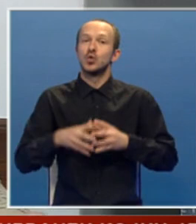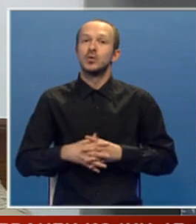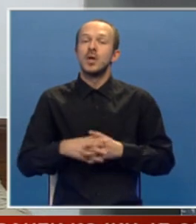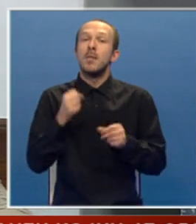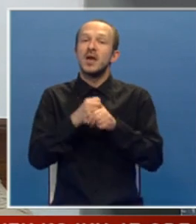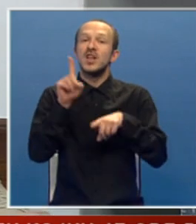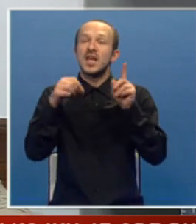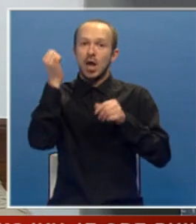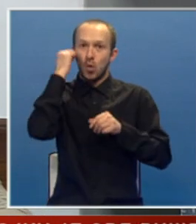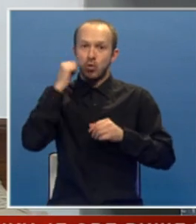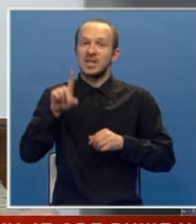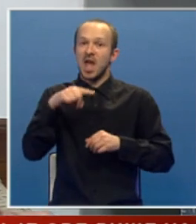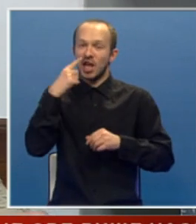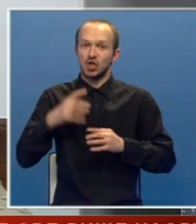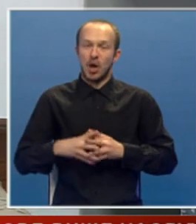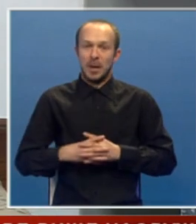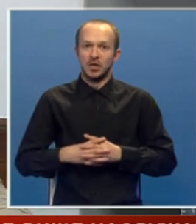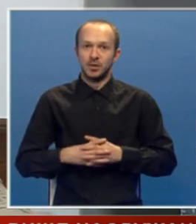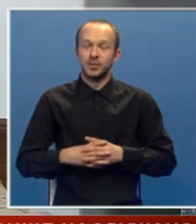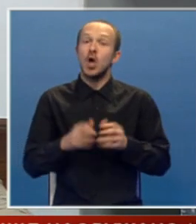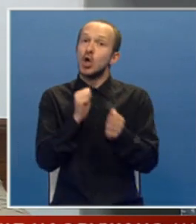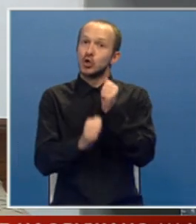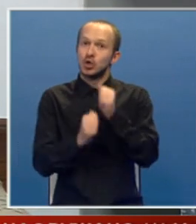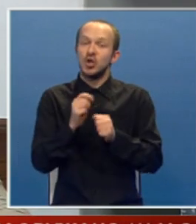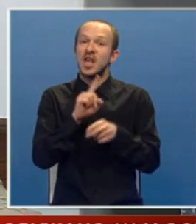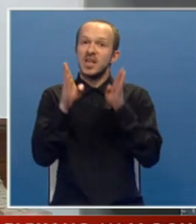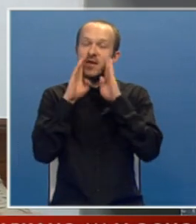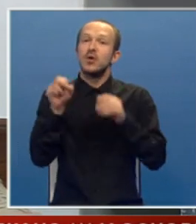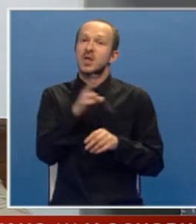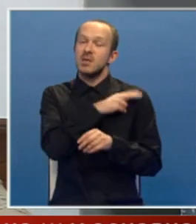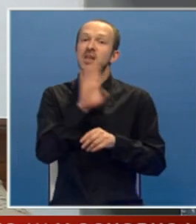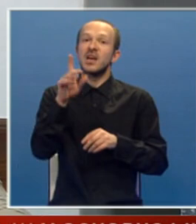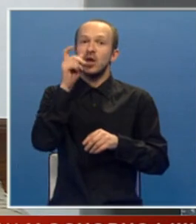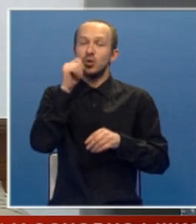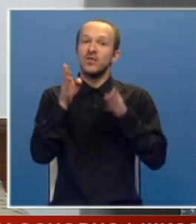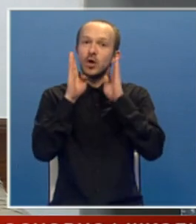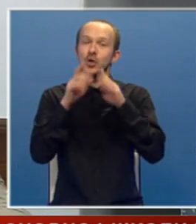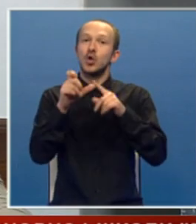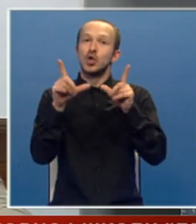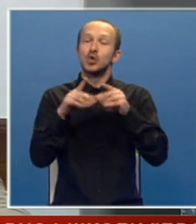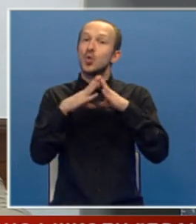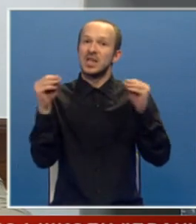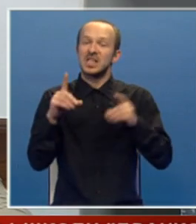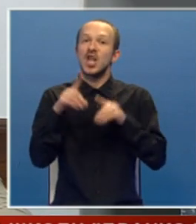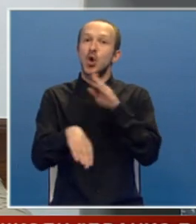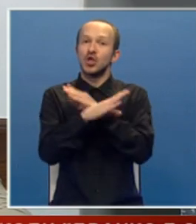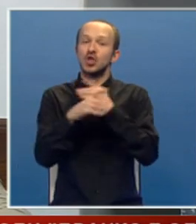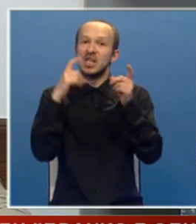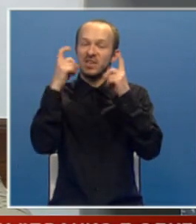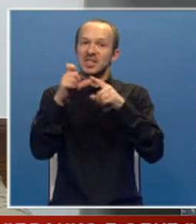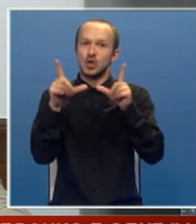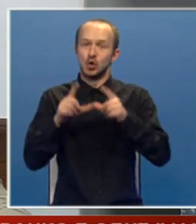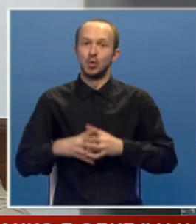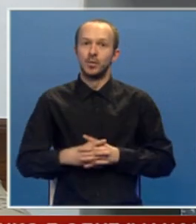gluposti, zločine, ne vjerujem da ima takvi ljudi. Vjerovatno su i nestali i otišli svjesni su